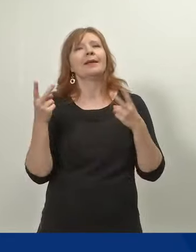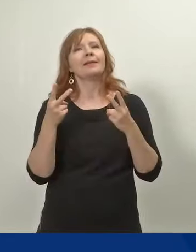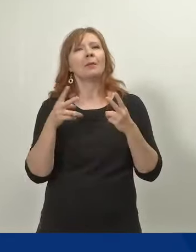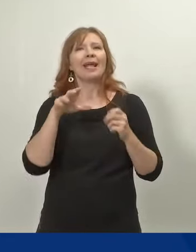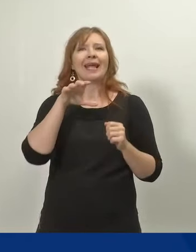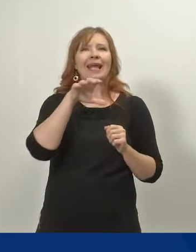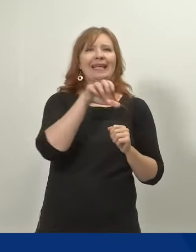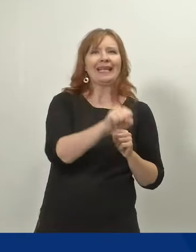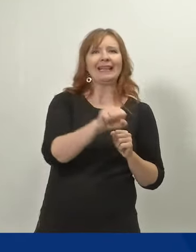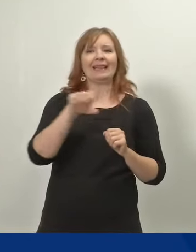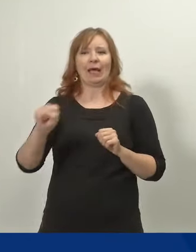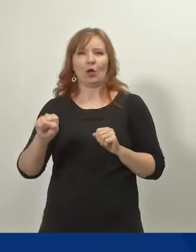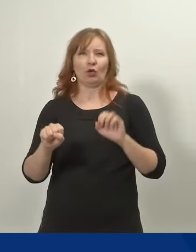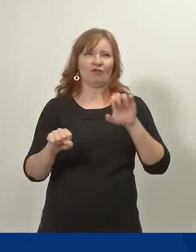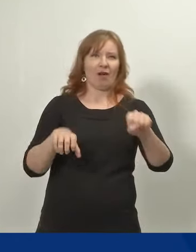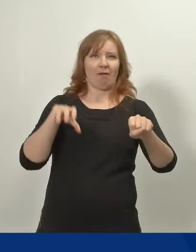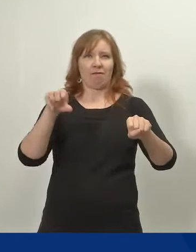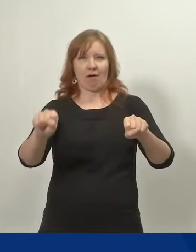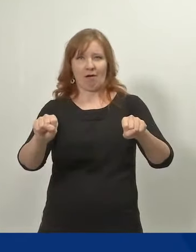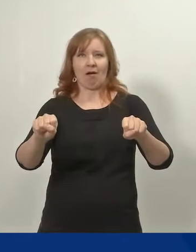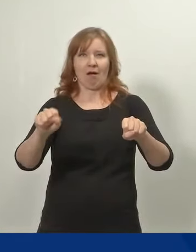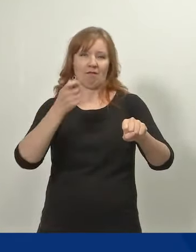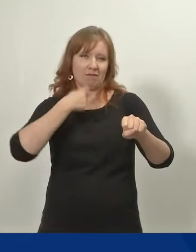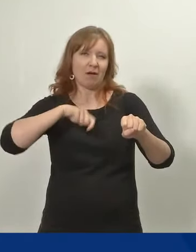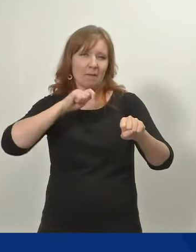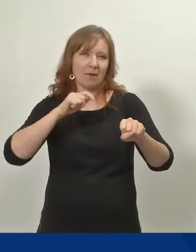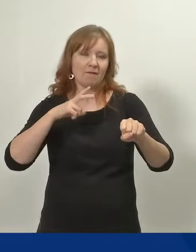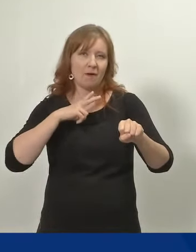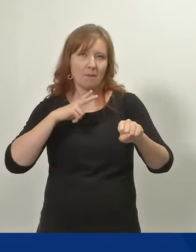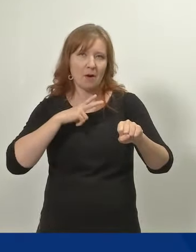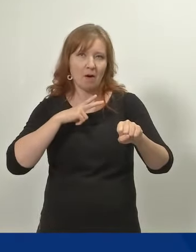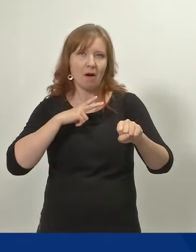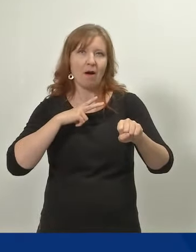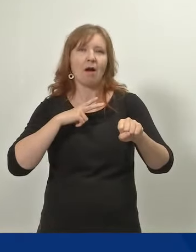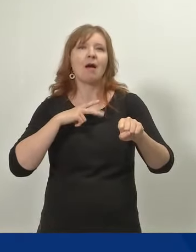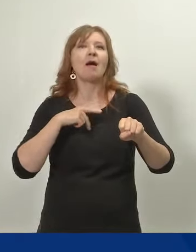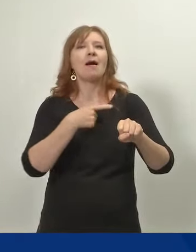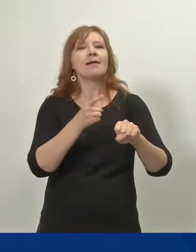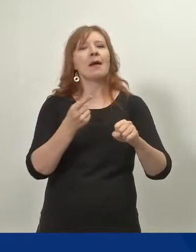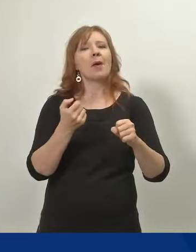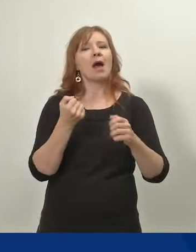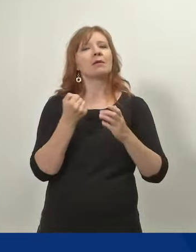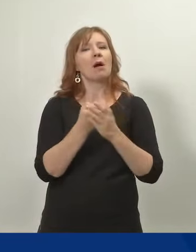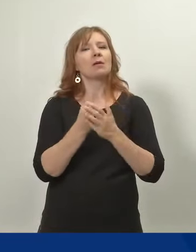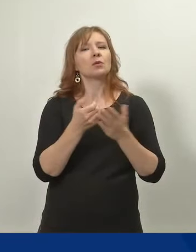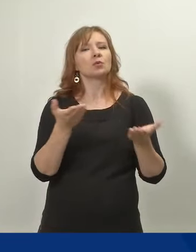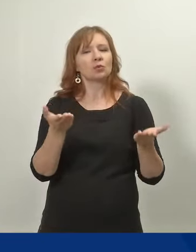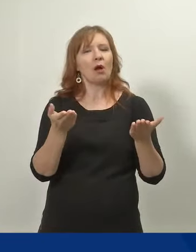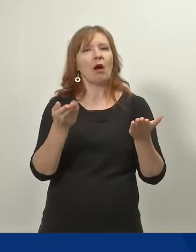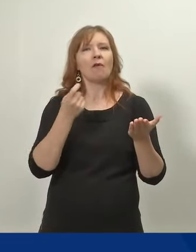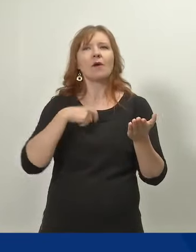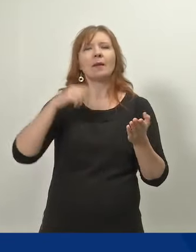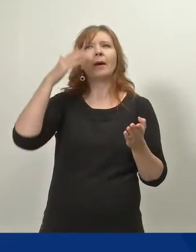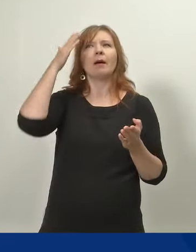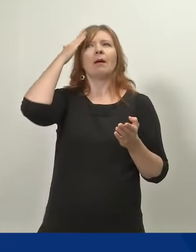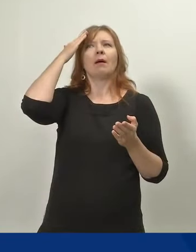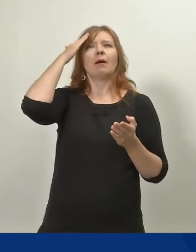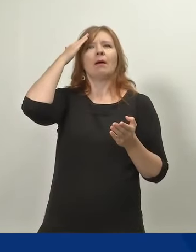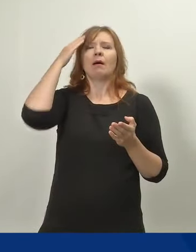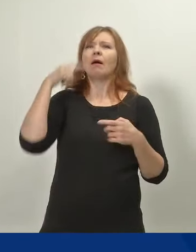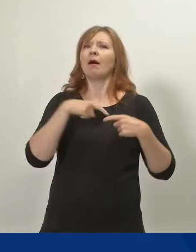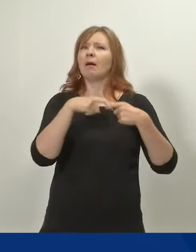kiintiöidyt vanhempainvapaat myös kannustavat vanhempia tietoisesti miettimään